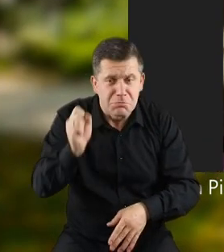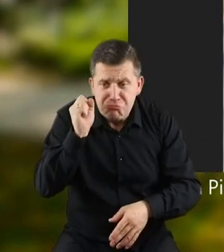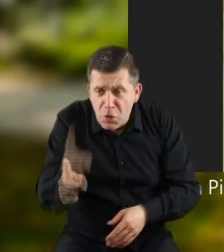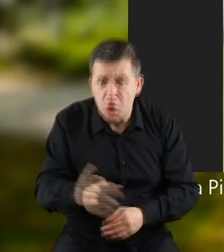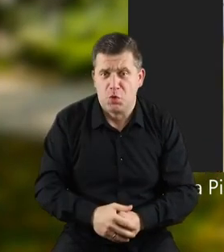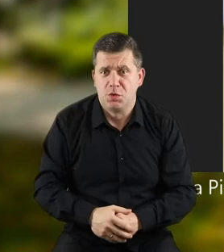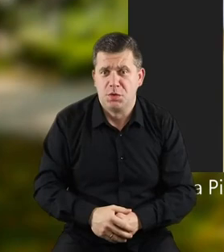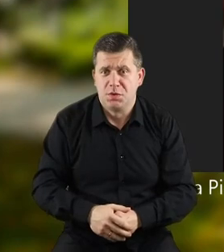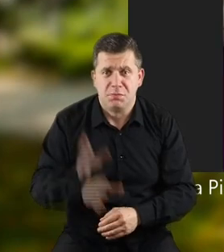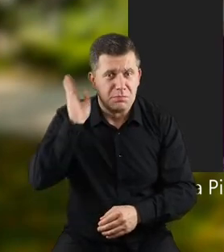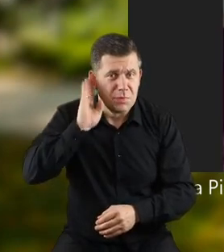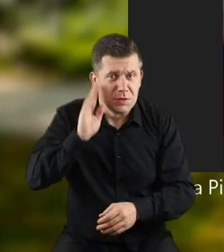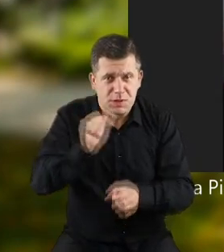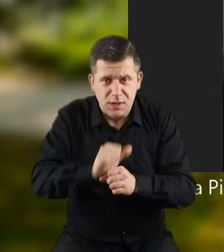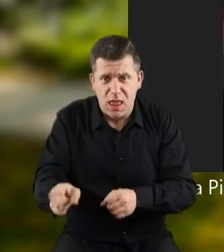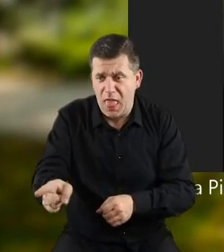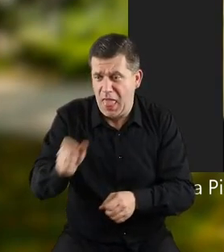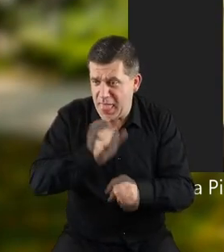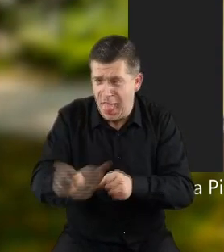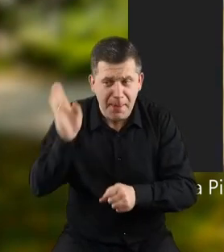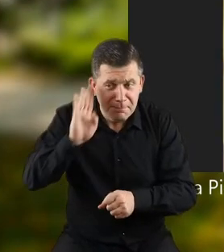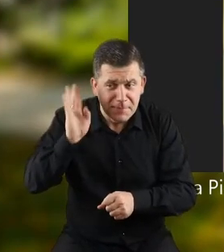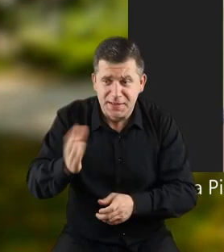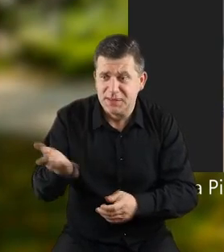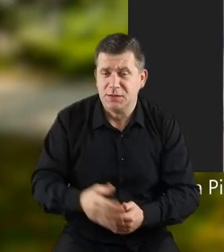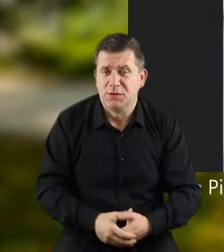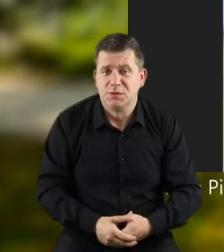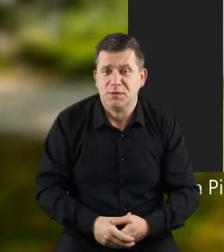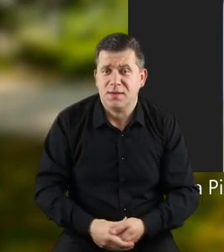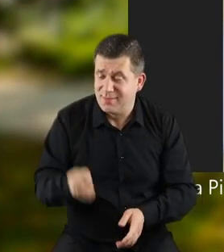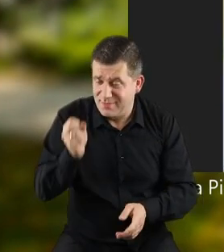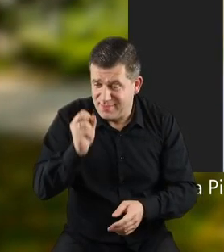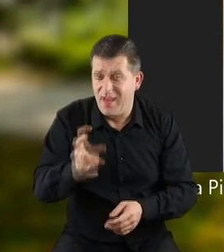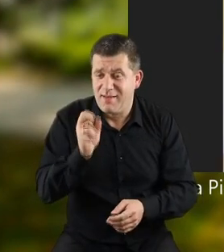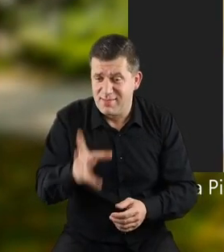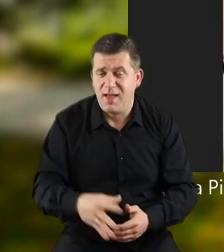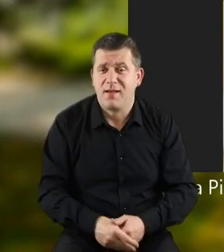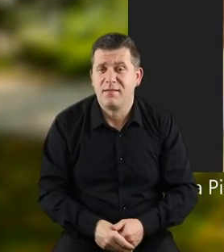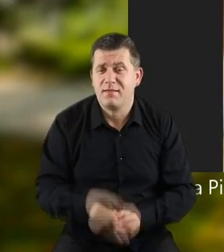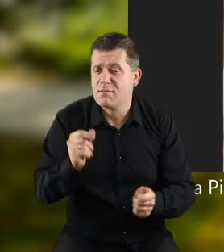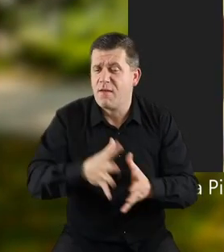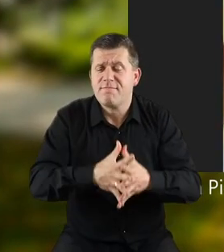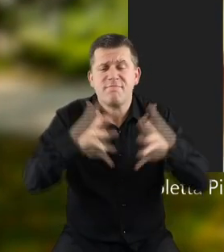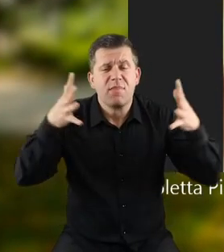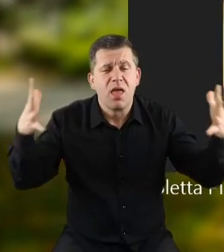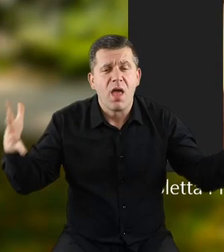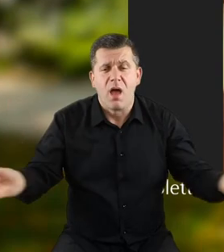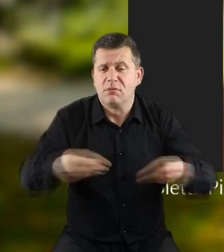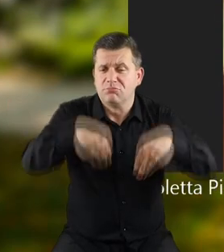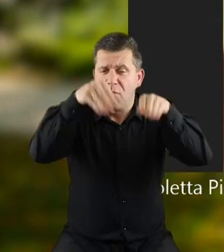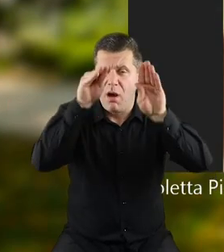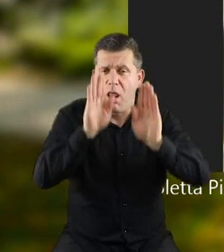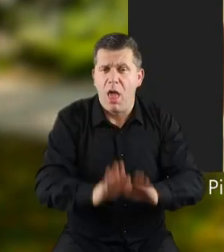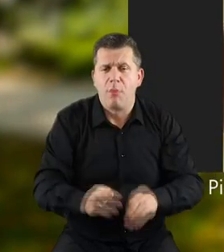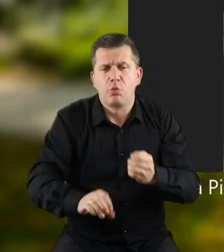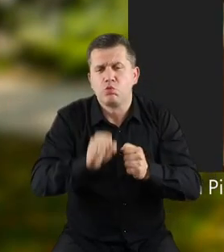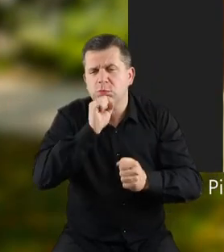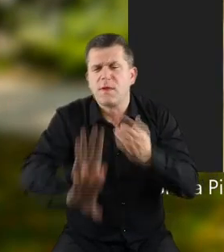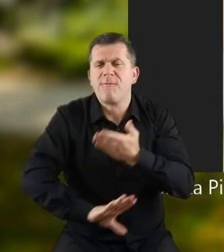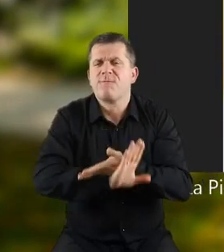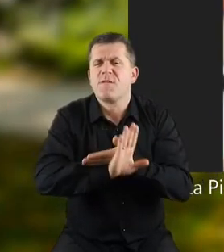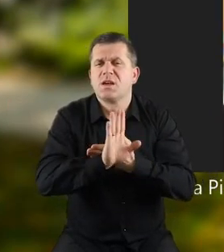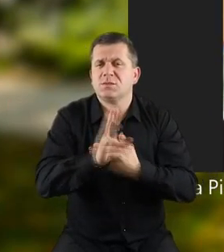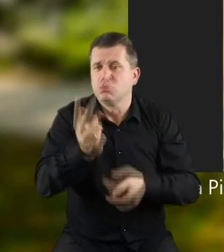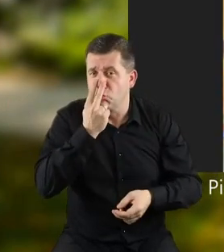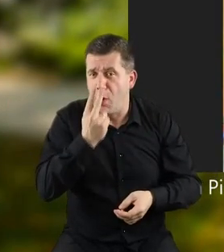Miś jest, misiu jest, jest misiu. Tak, słuchajcie, w takim wielkim sklepie, z taką wielką